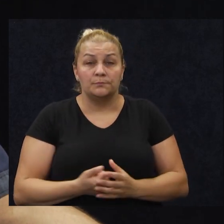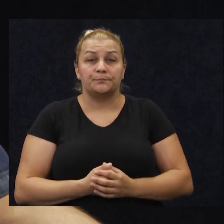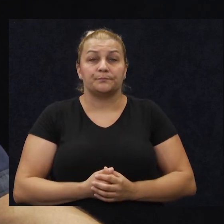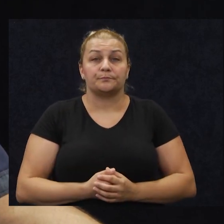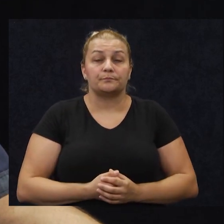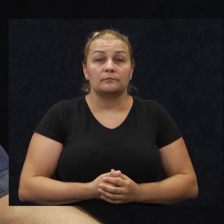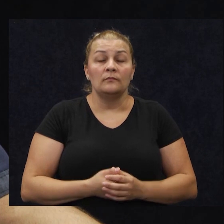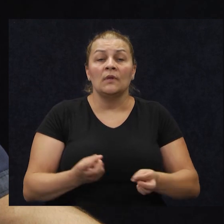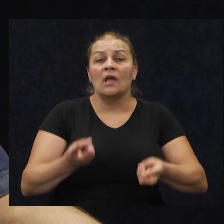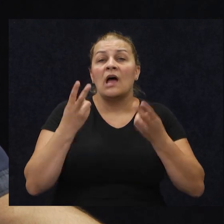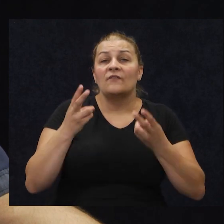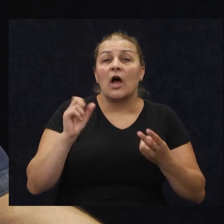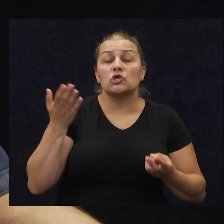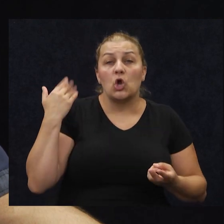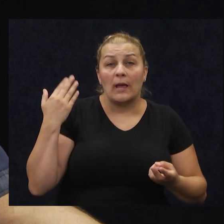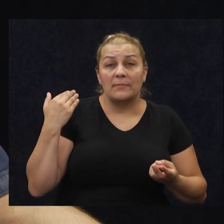Ključno je bilo